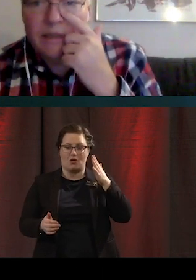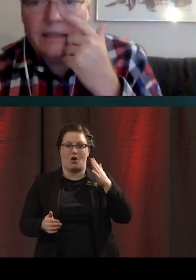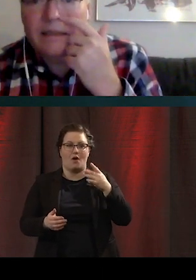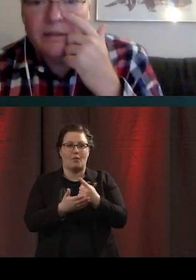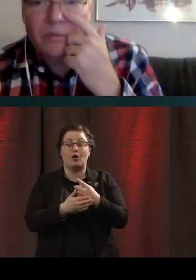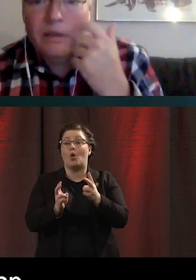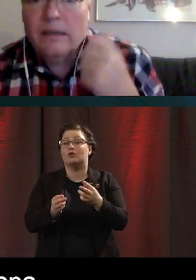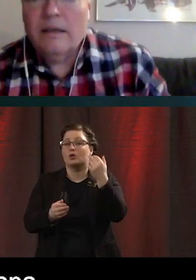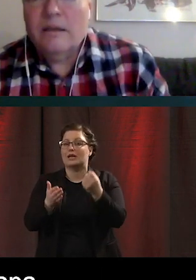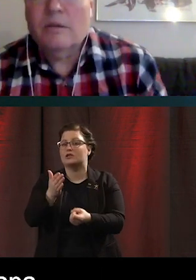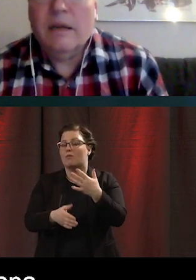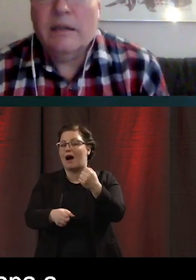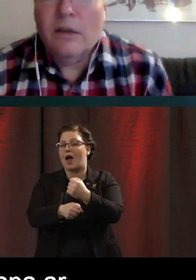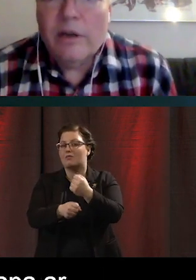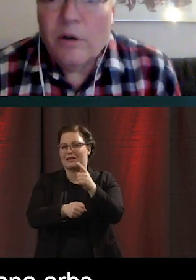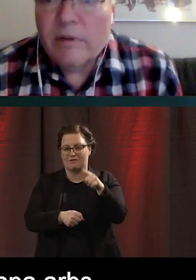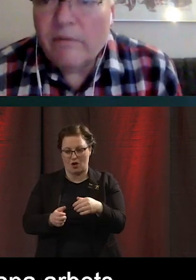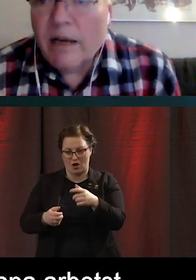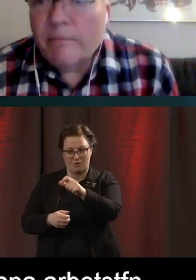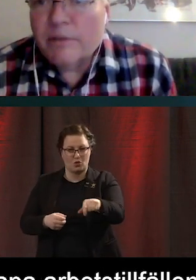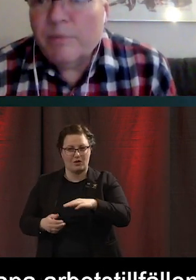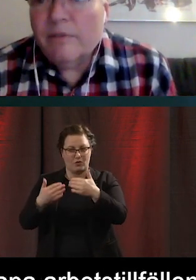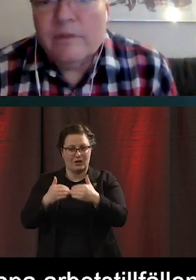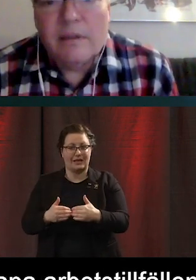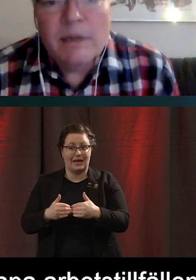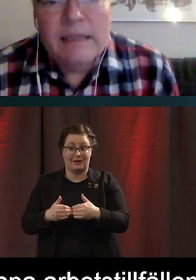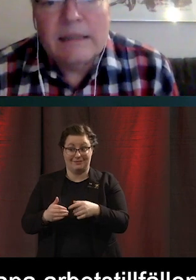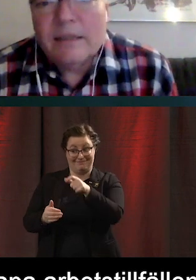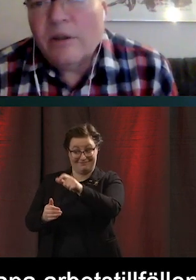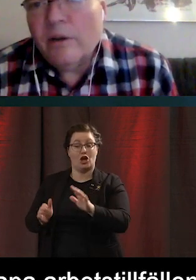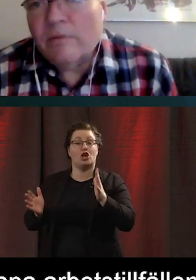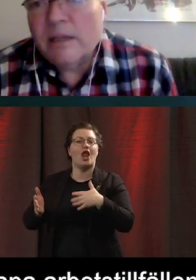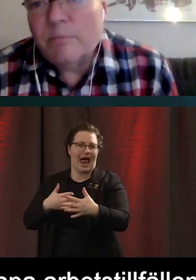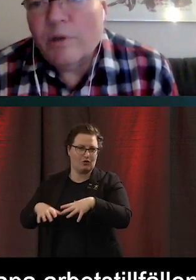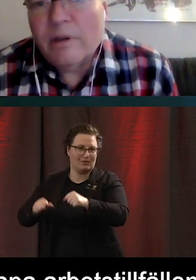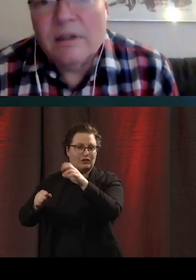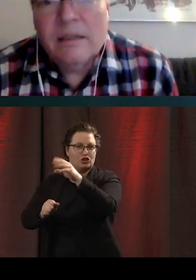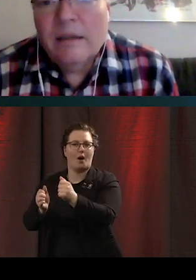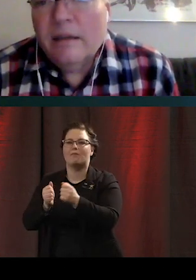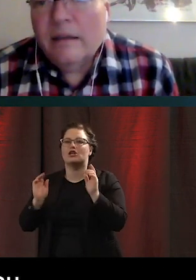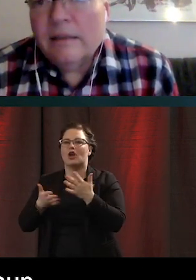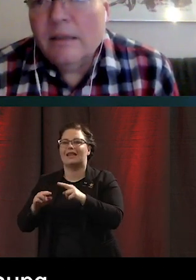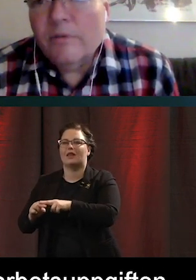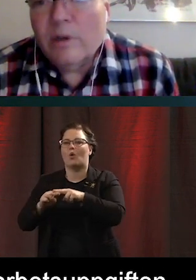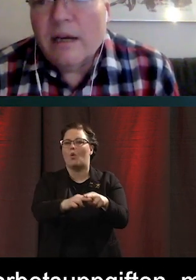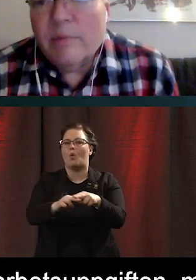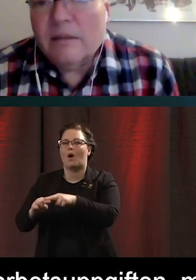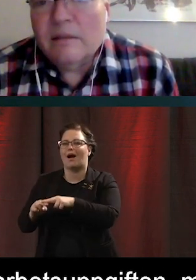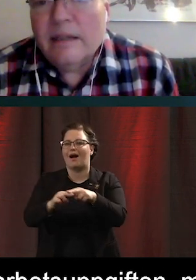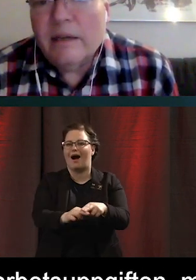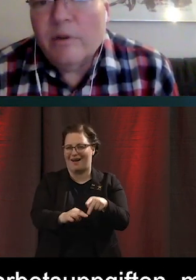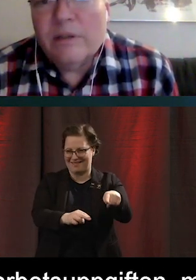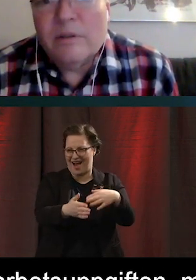med funktionsnedsättning som kanske klarar av själva arbetsuppgiften. Men inte klarar av transporten till och från